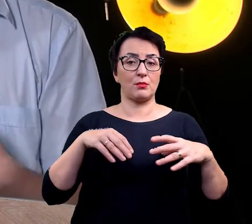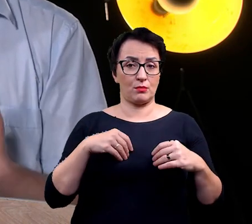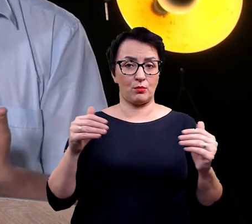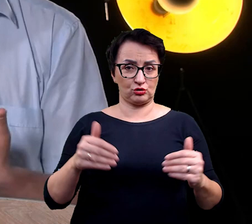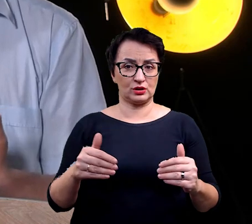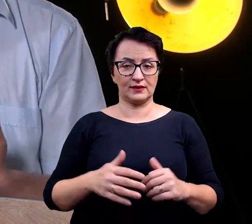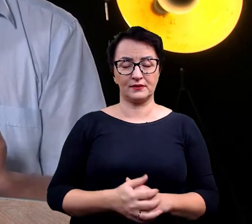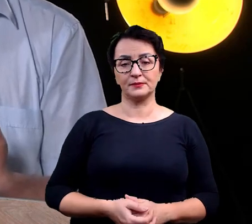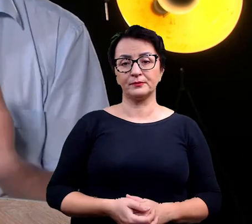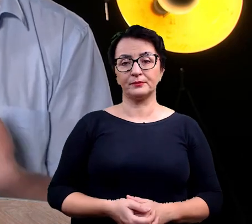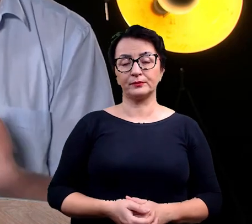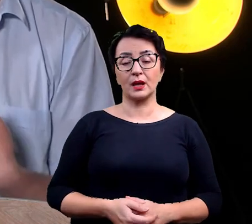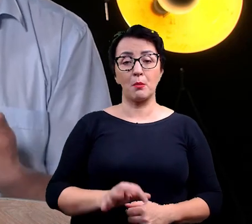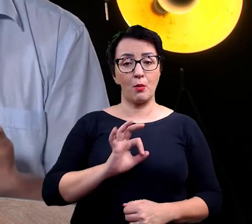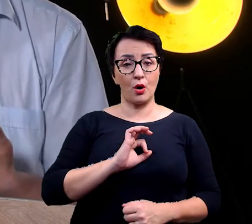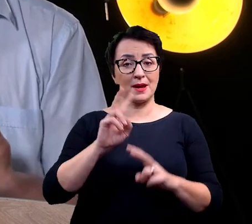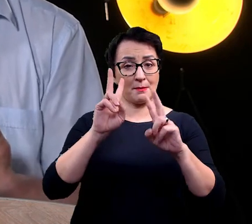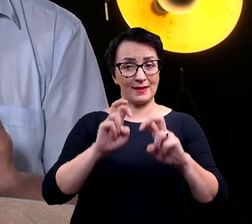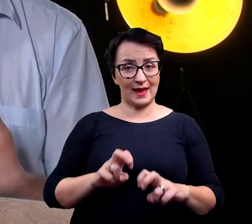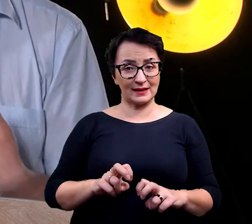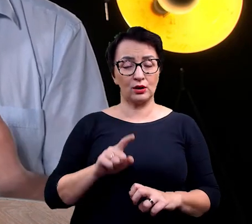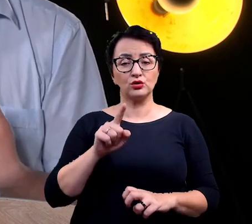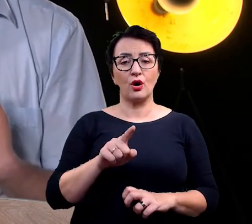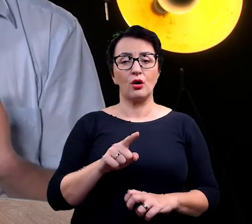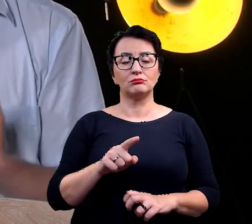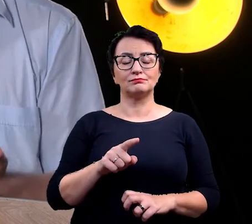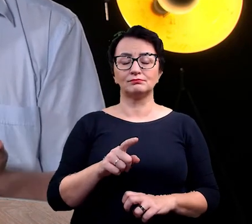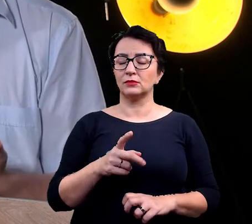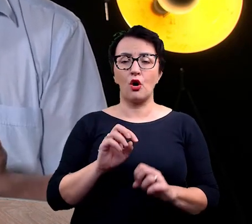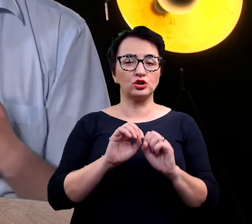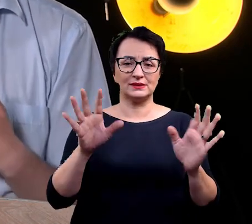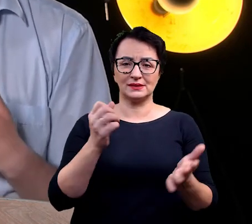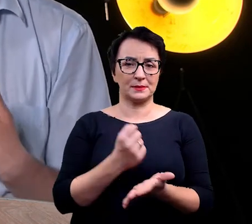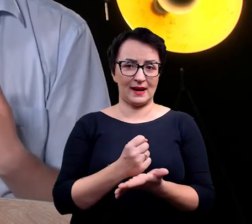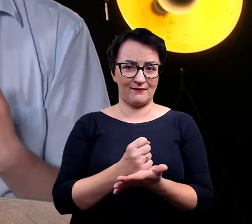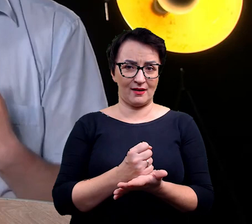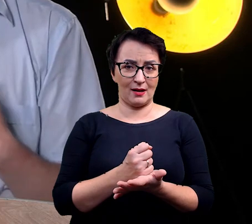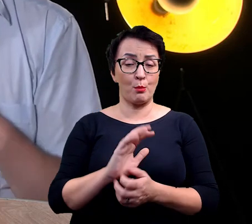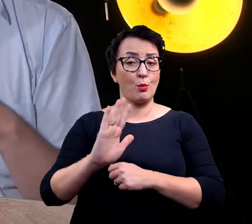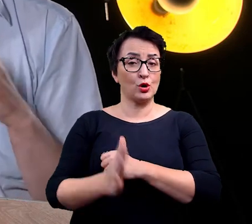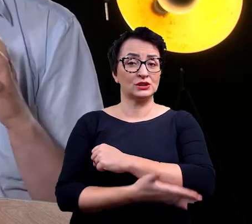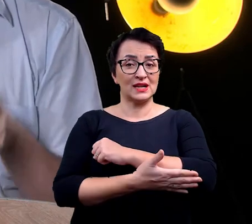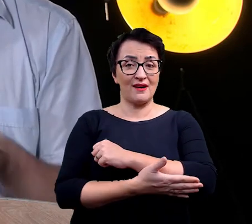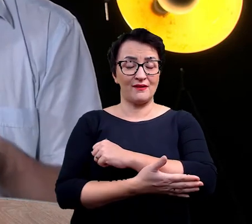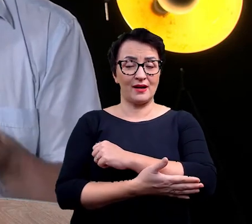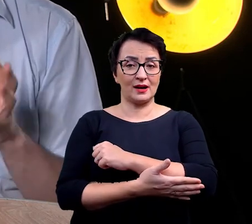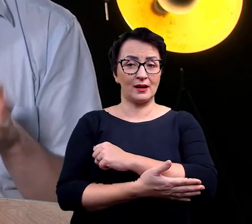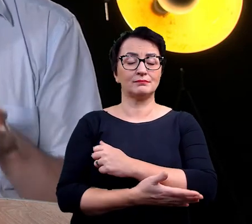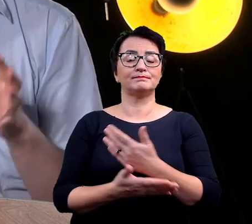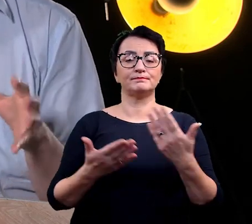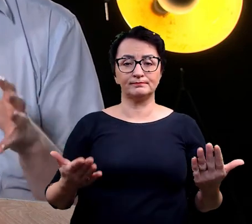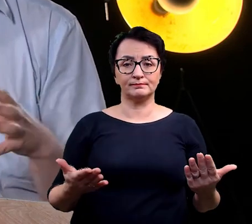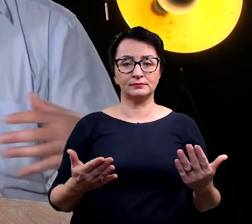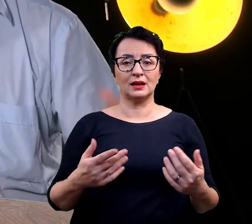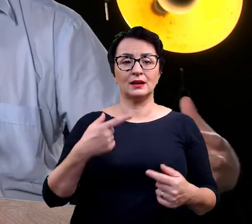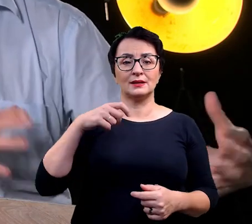tego typu badaniach, które ja prowadzę, to jest jakby rzeczą oczywistą, że bazuję w gruncie rzeczy przede